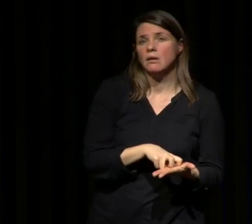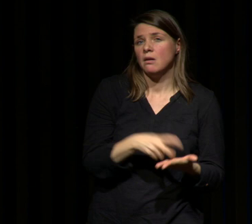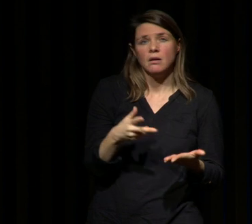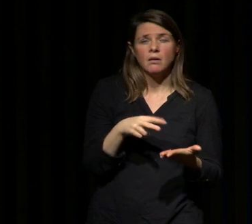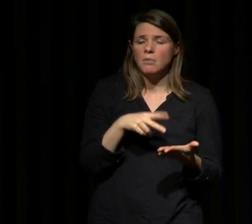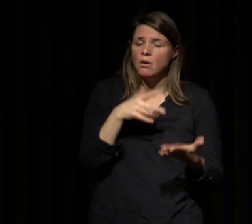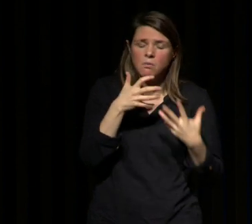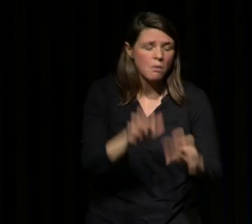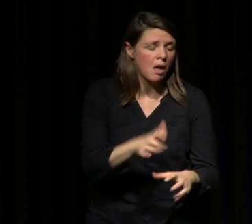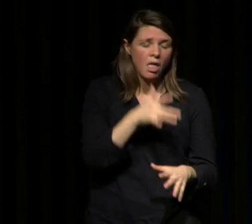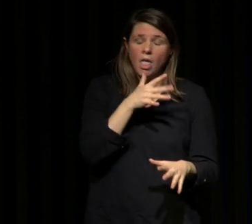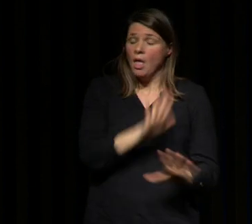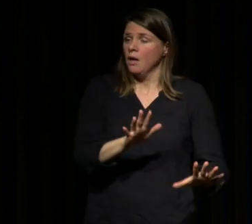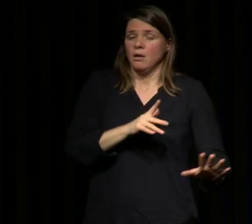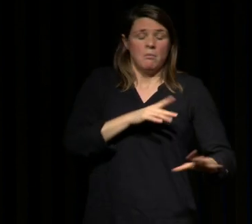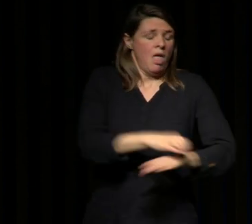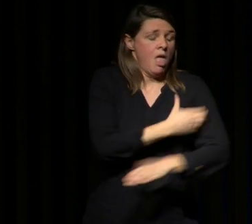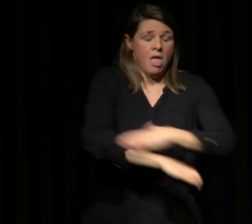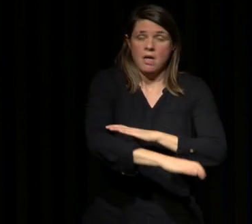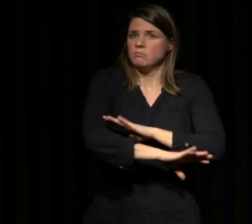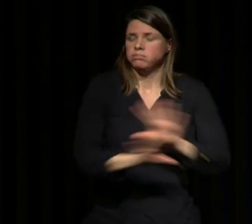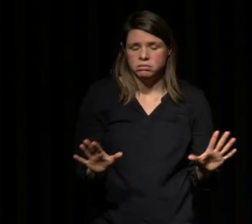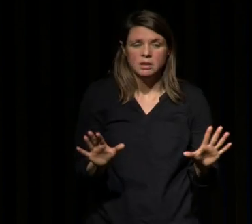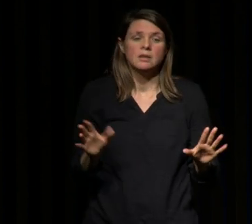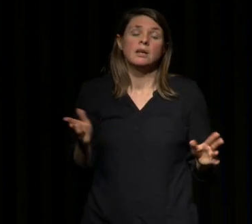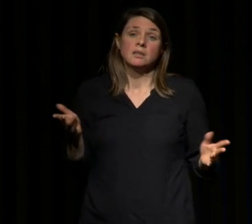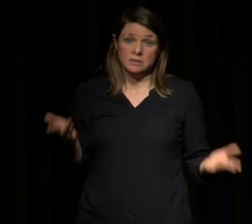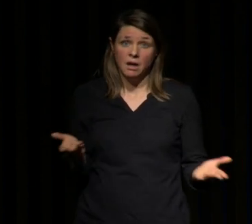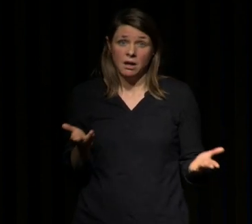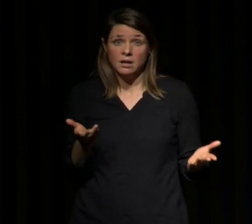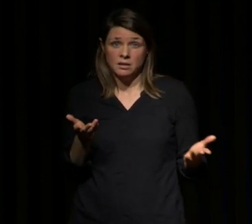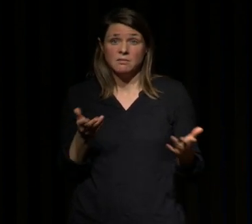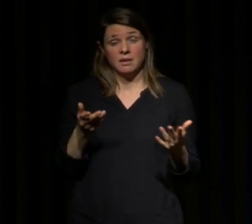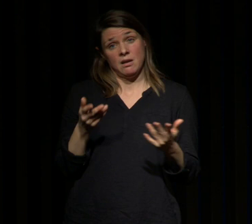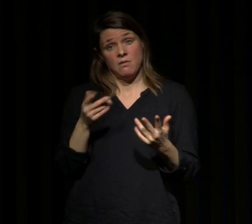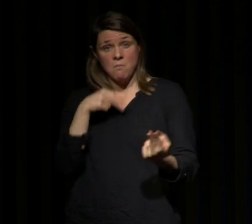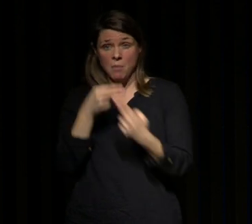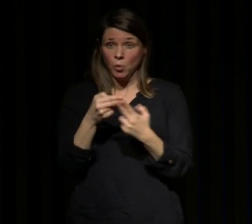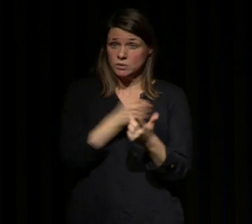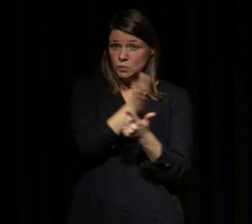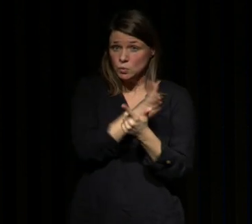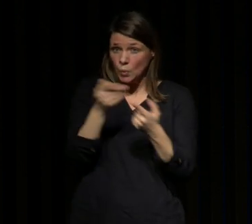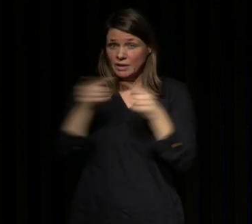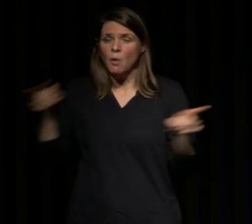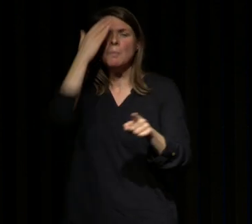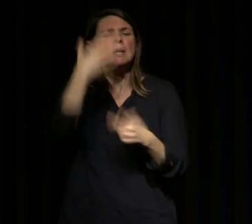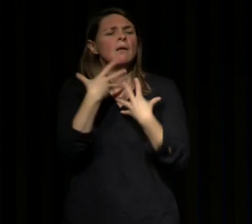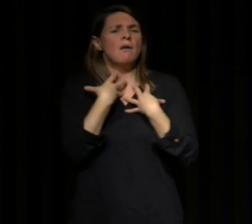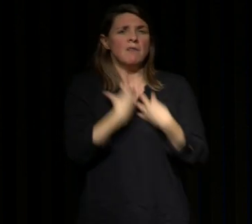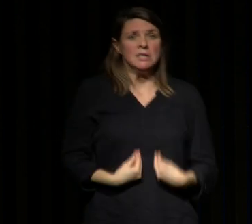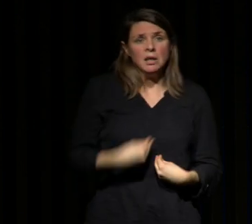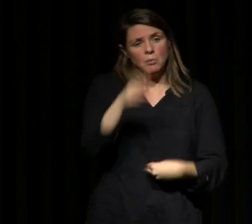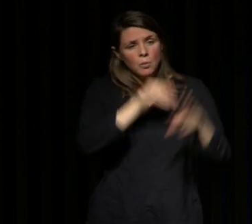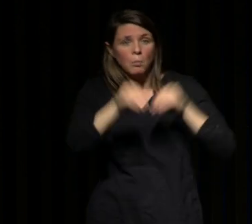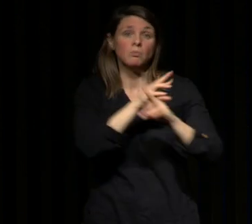plus ou je ne veux plus faire les choses en fait ça adresse deux réponses très différentes c'est à dire que si vous êtes fatigué le traitement